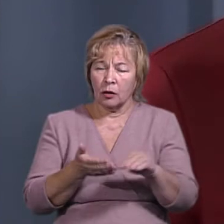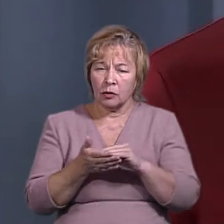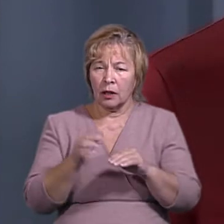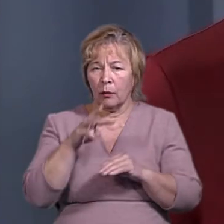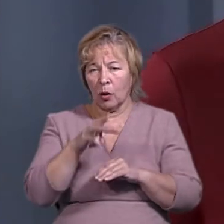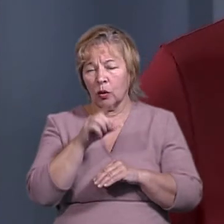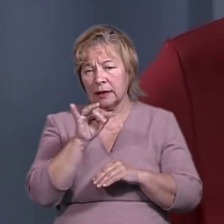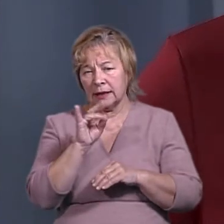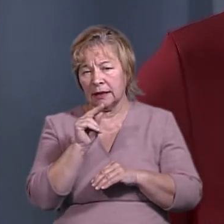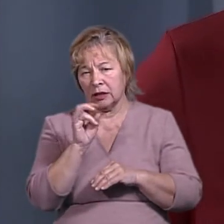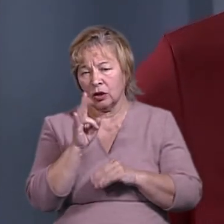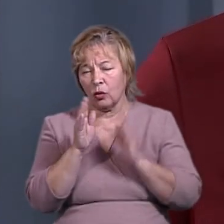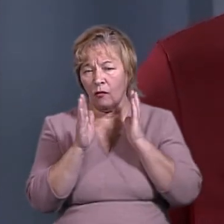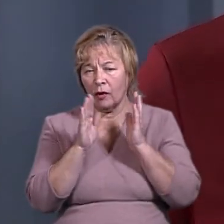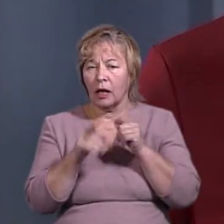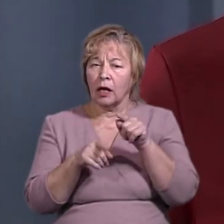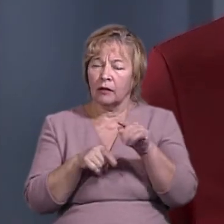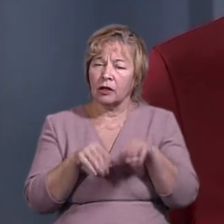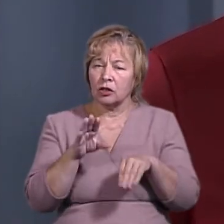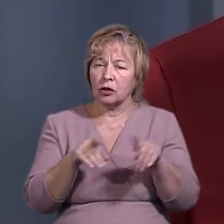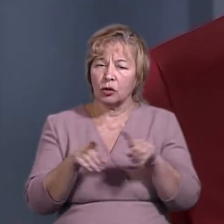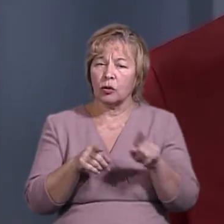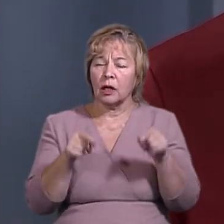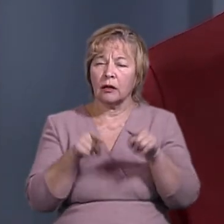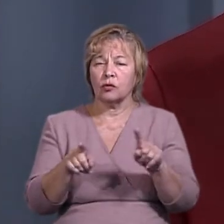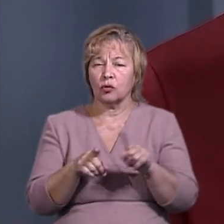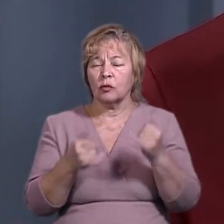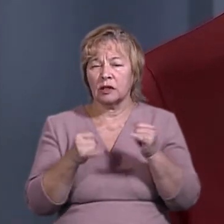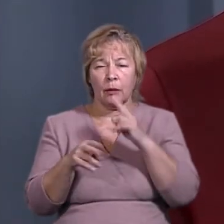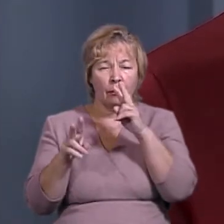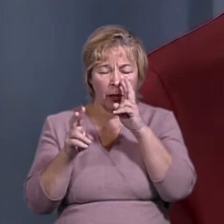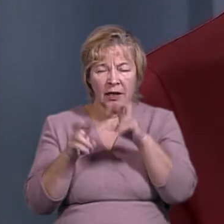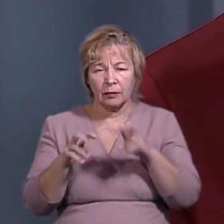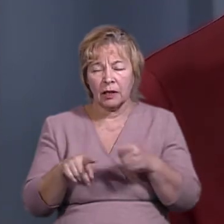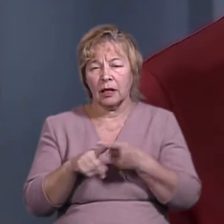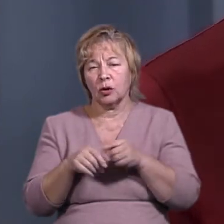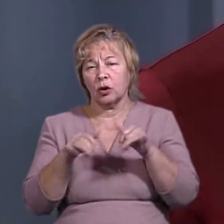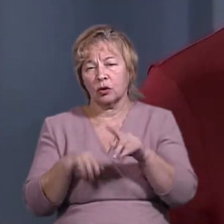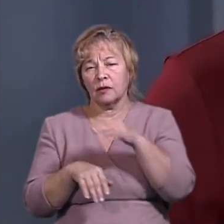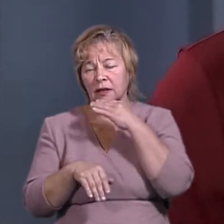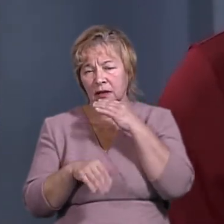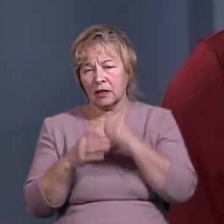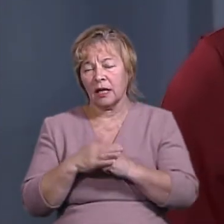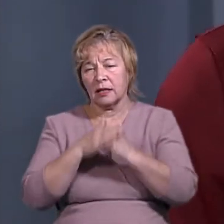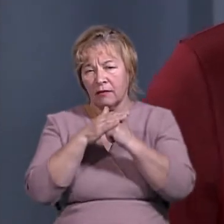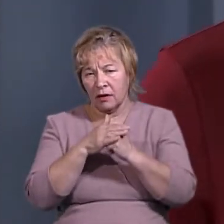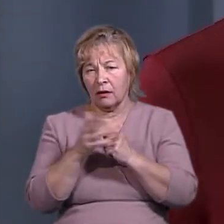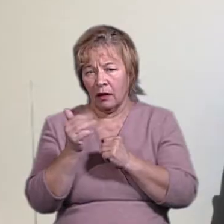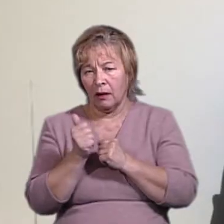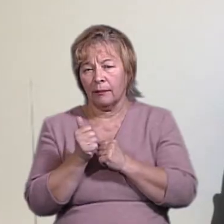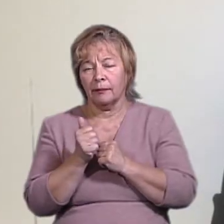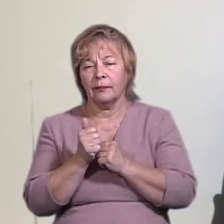Зінченко на своїй сторінці у Фейсбуці. І ви вважаєте, що для того, щоб зараз переглянули це рішення, у вас достатньо підстав юридичних?